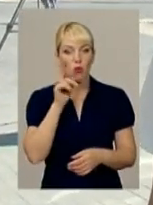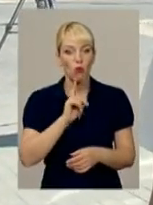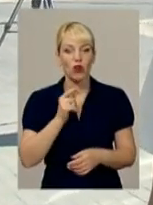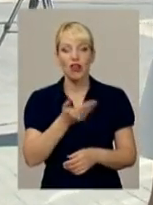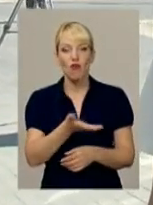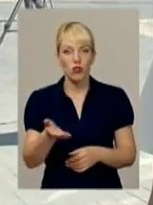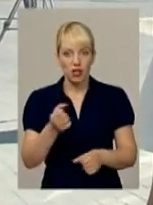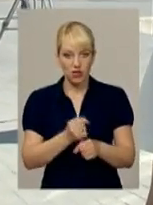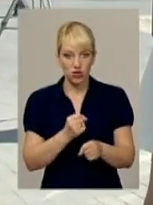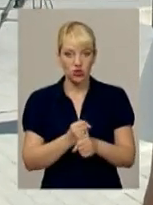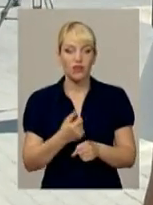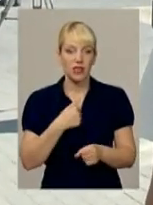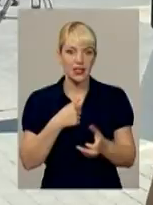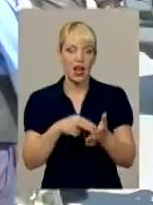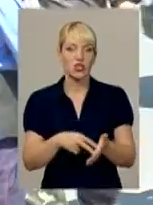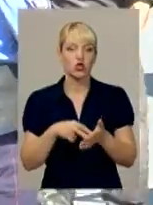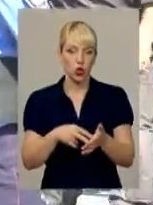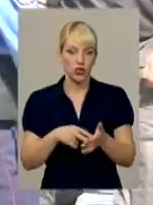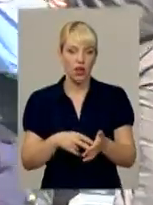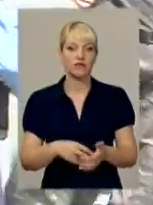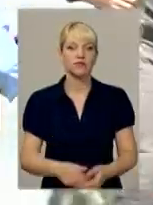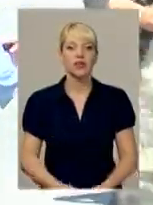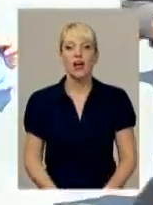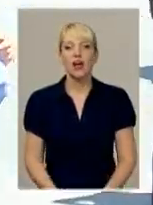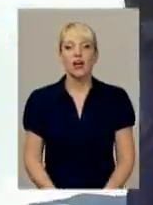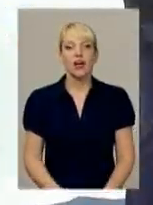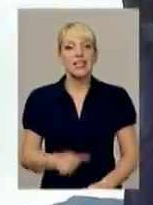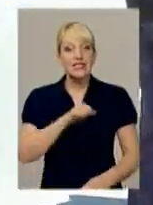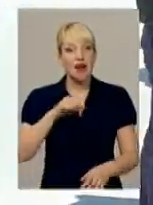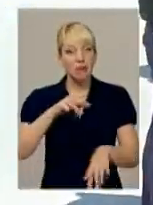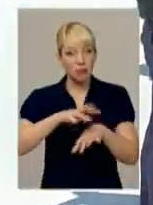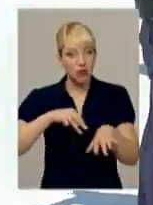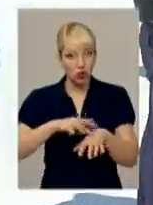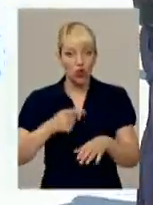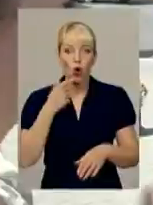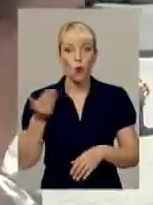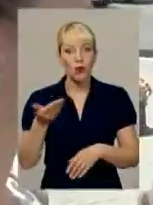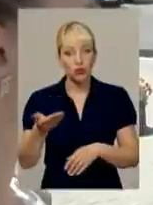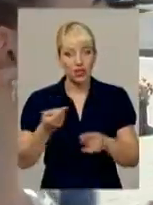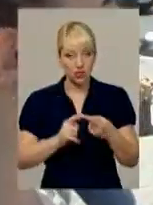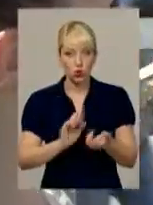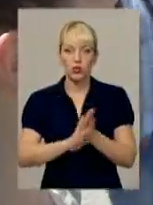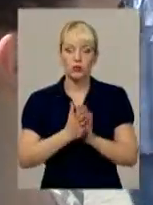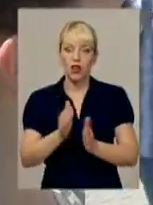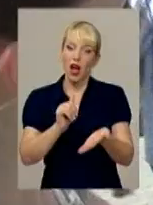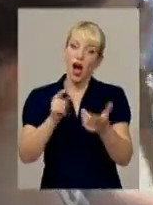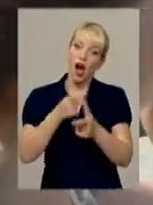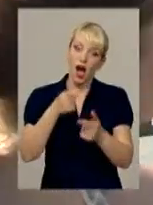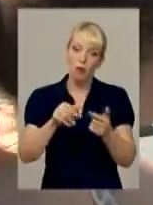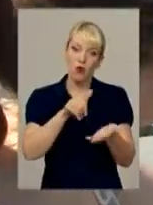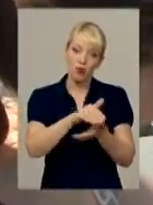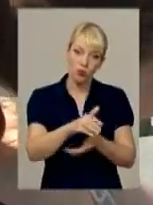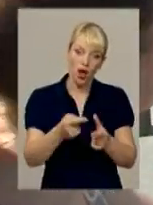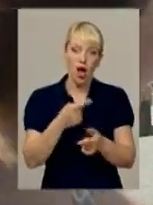я тут стояв, я б один з понятих. Самі ж правоохоронці ситуацію коментувати або ж відмовляються, або ж роблять це